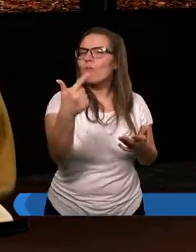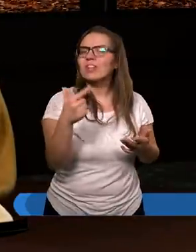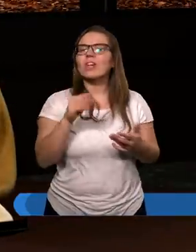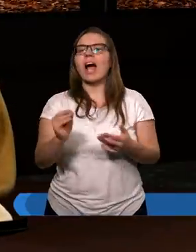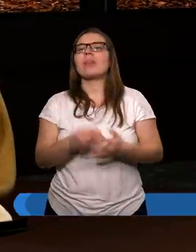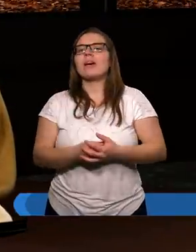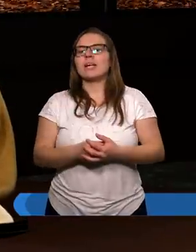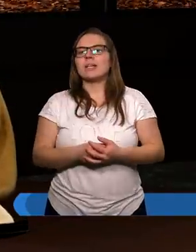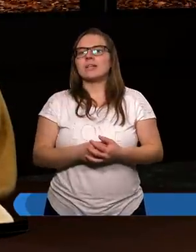powiedziane, żeby się